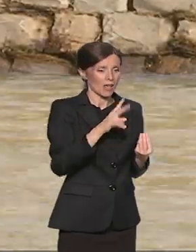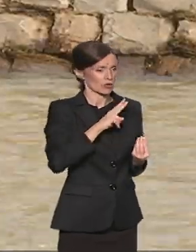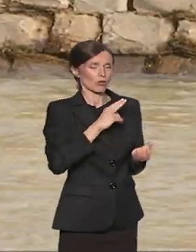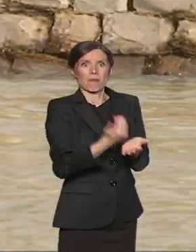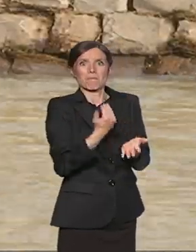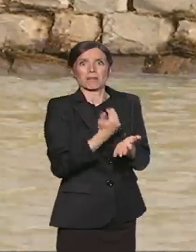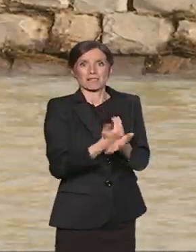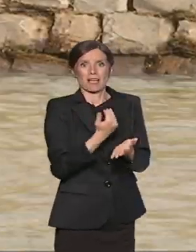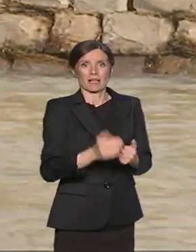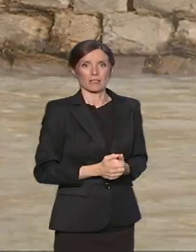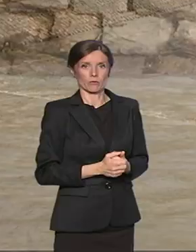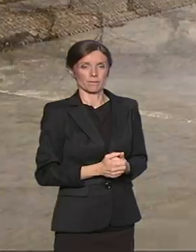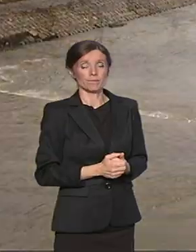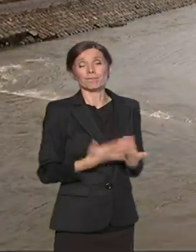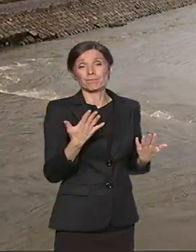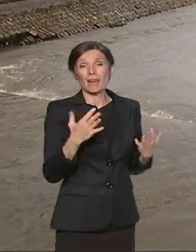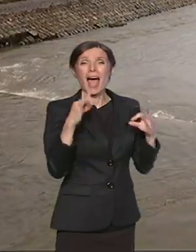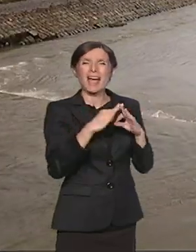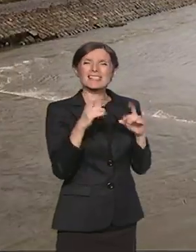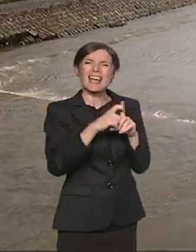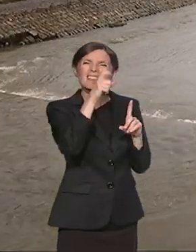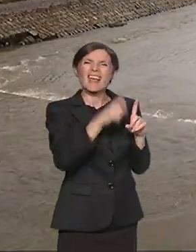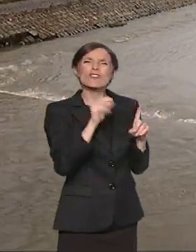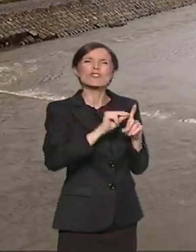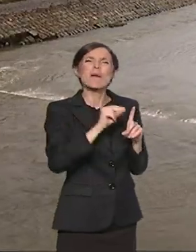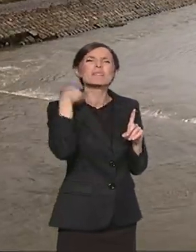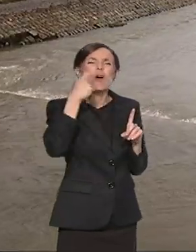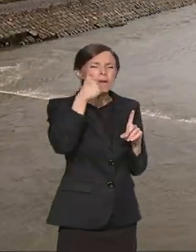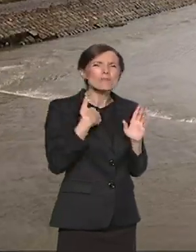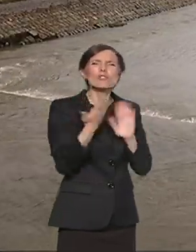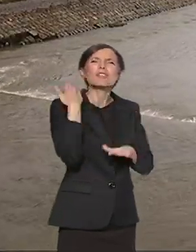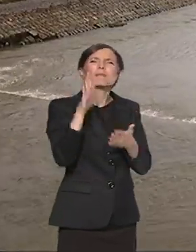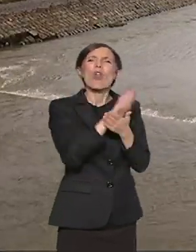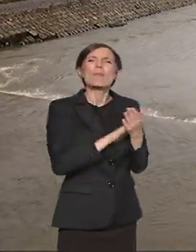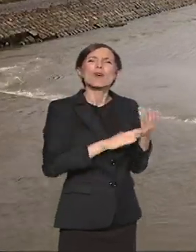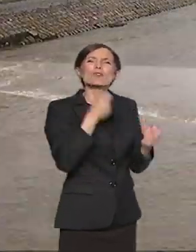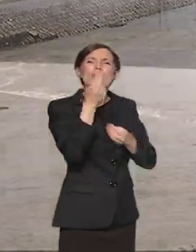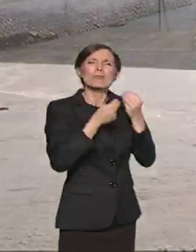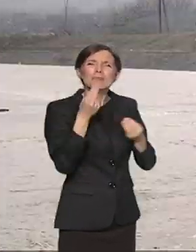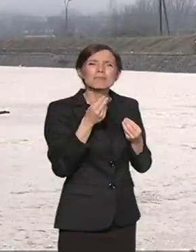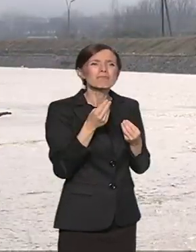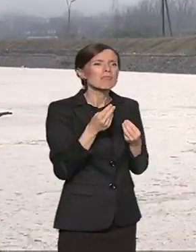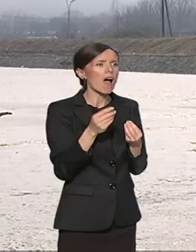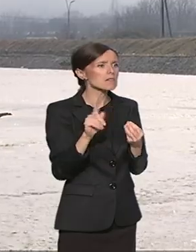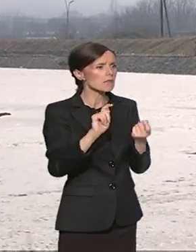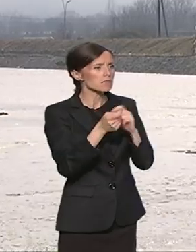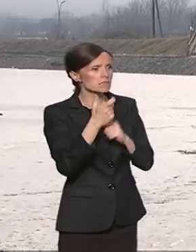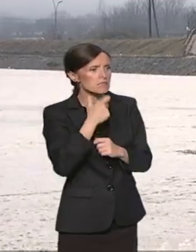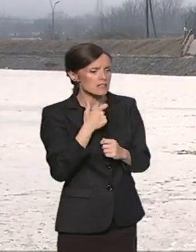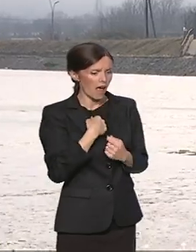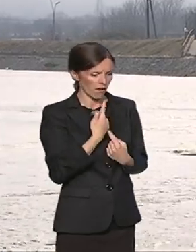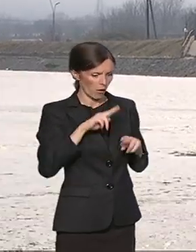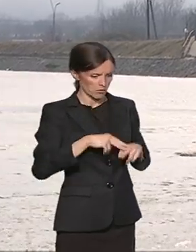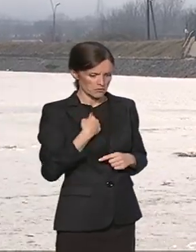Da već Arsene nije ispisao stihove slutnje da neće imati s kim ostati mlad možda bi neki novi pesnik